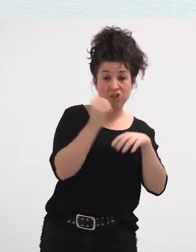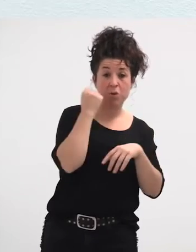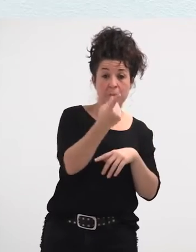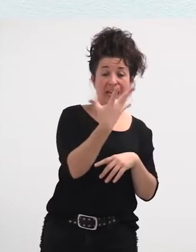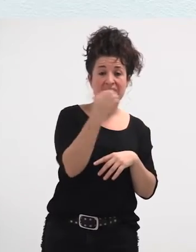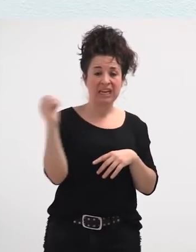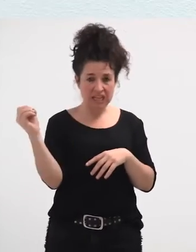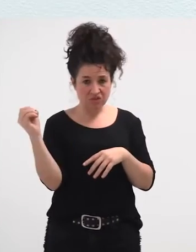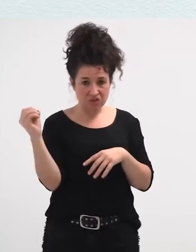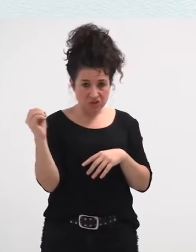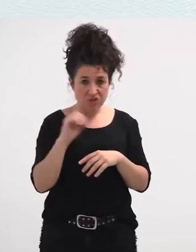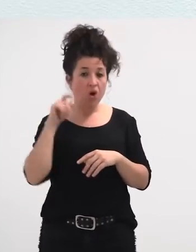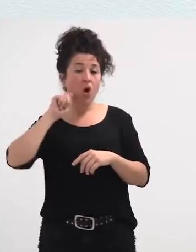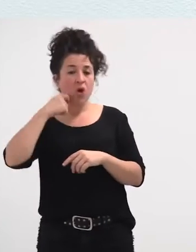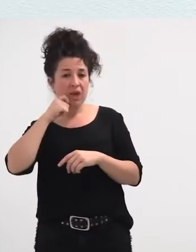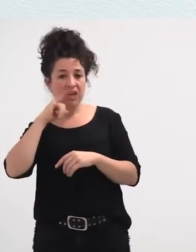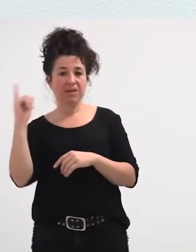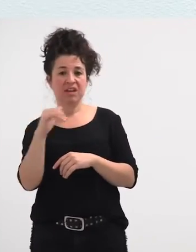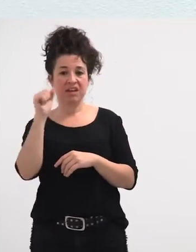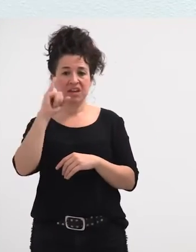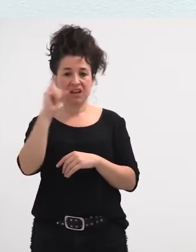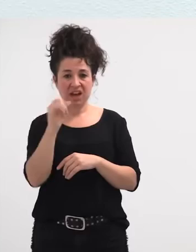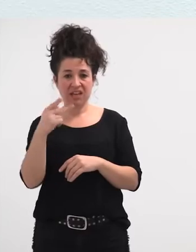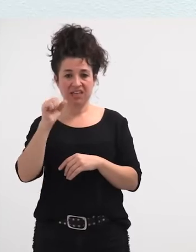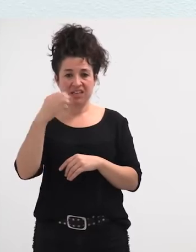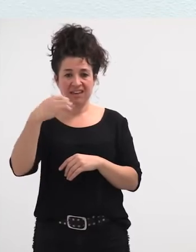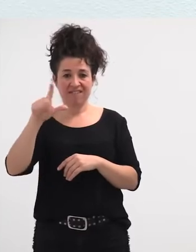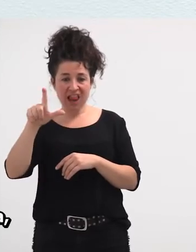dira, zeireun, zazpireun, ez daugatzera bueltarik.